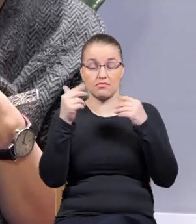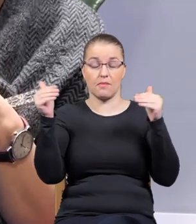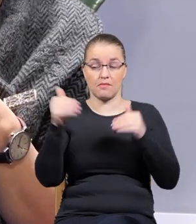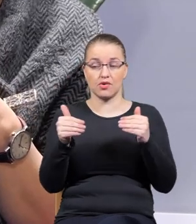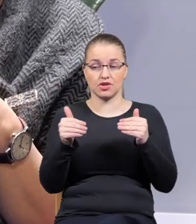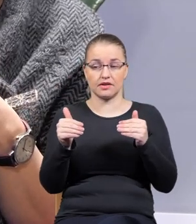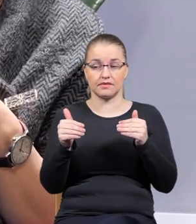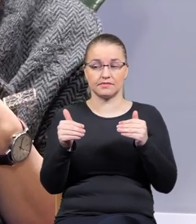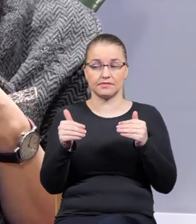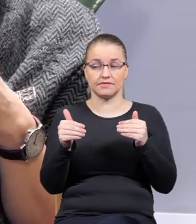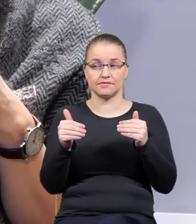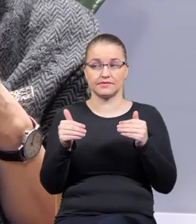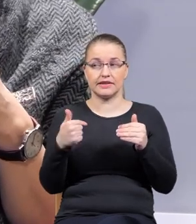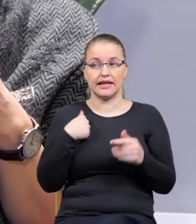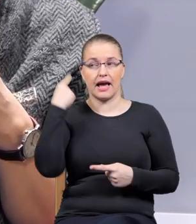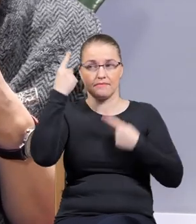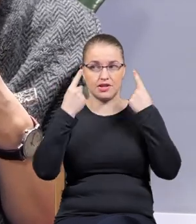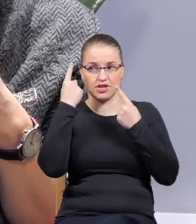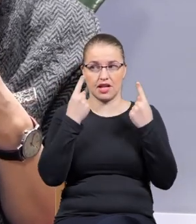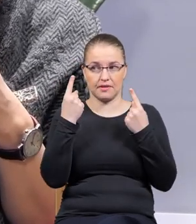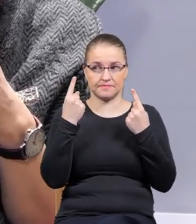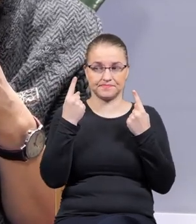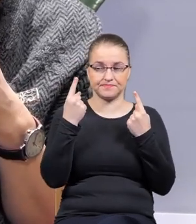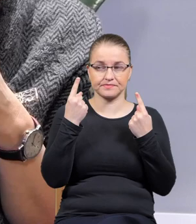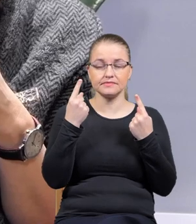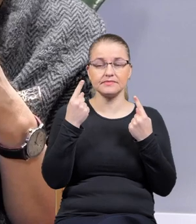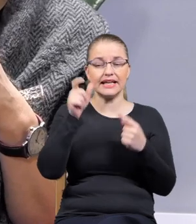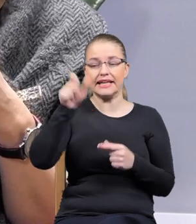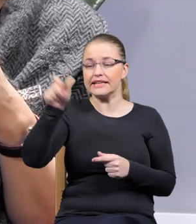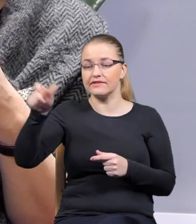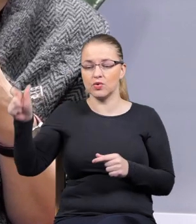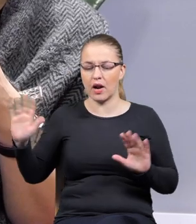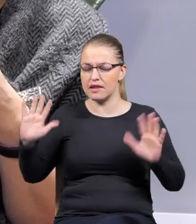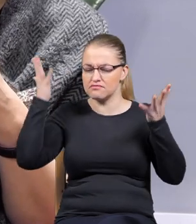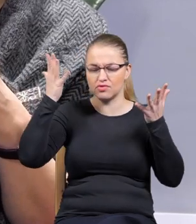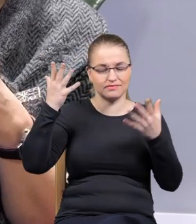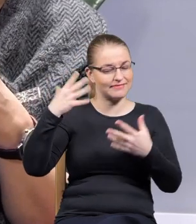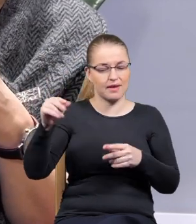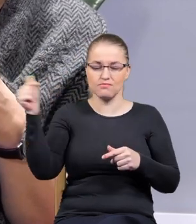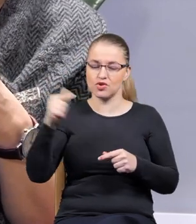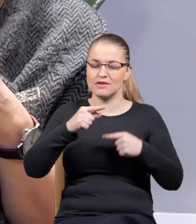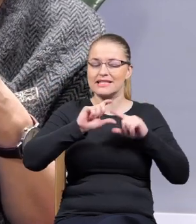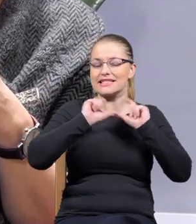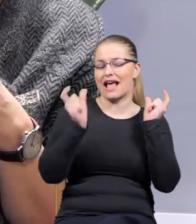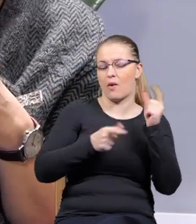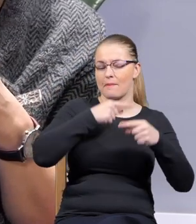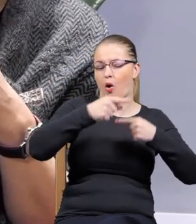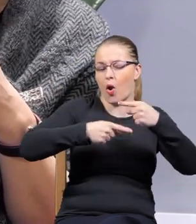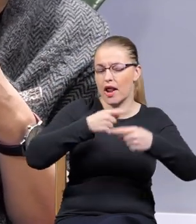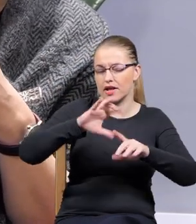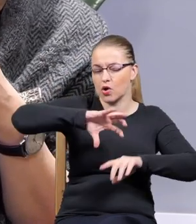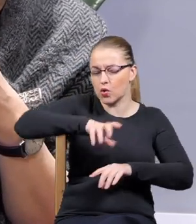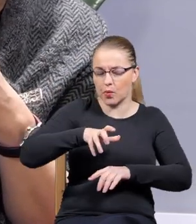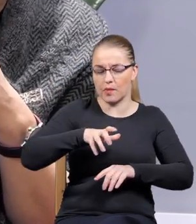generalizuję za bardzo, bo mnie się wydaje, że bunt indywidualny też nie wystarczy, że to musi być bunt